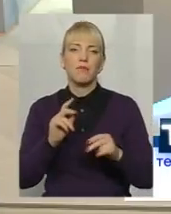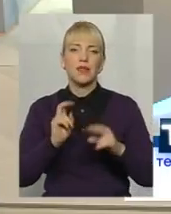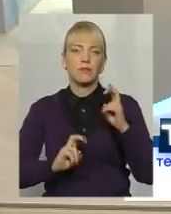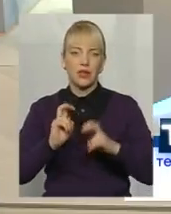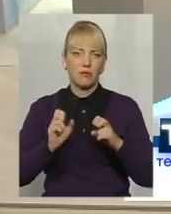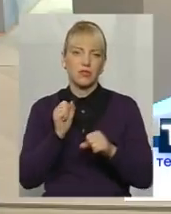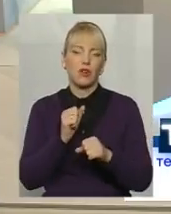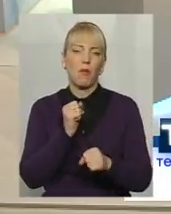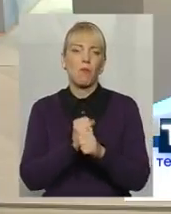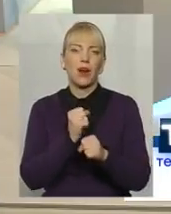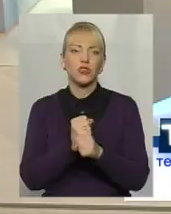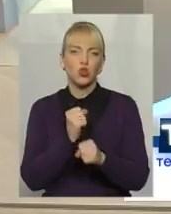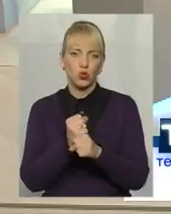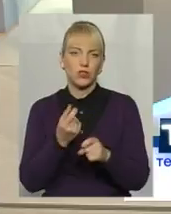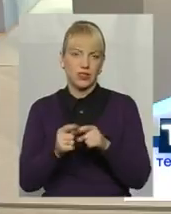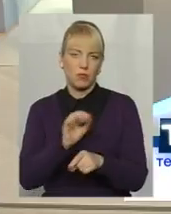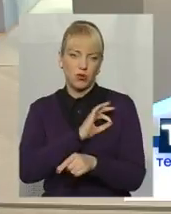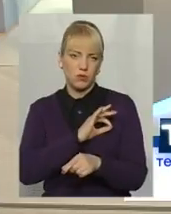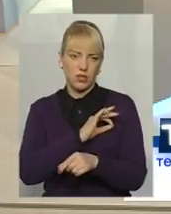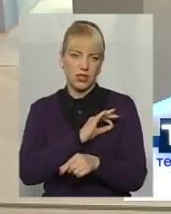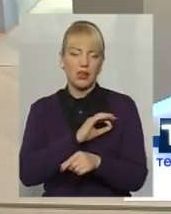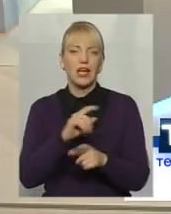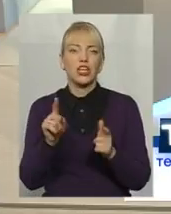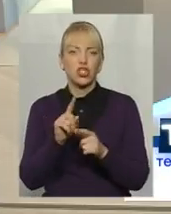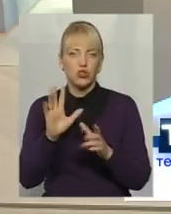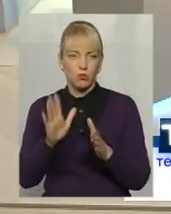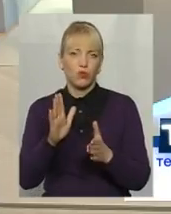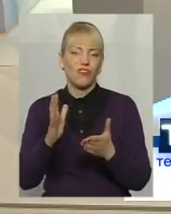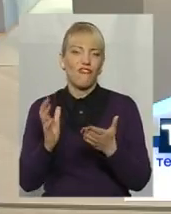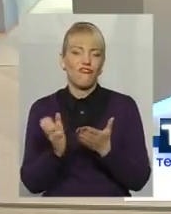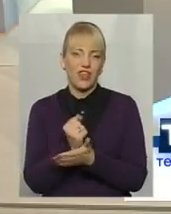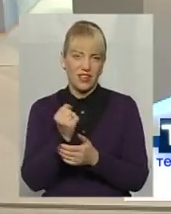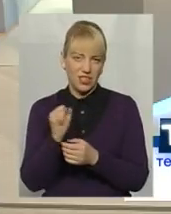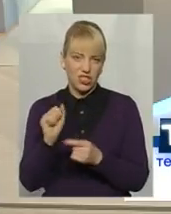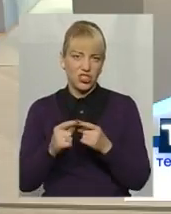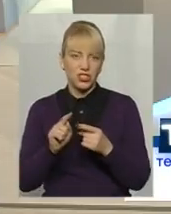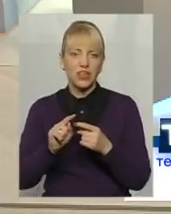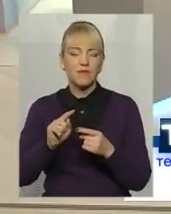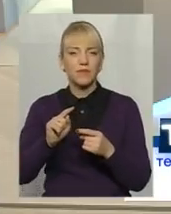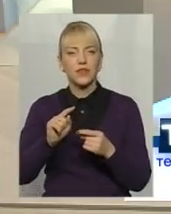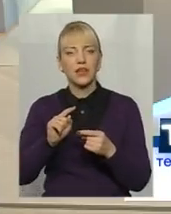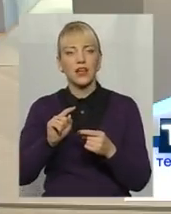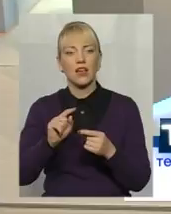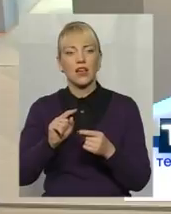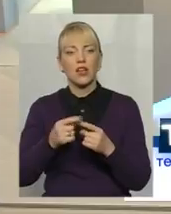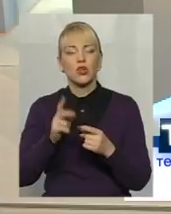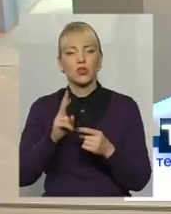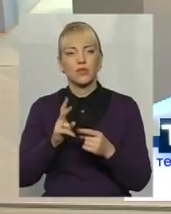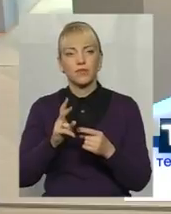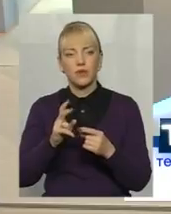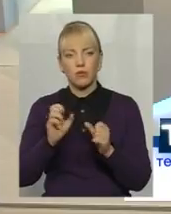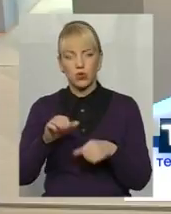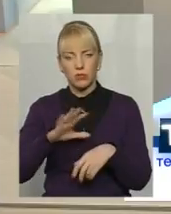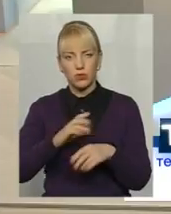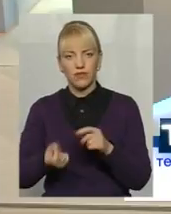трудового колективу можуть бути вибрані такі, які будуть, скажімо так, більше на користь роботодавця схилятися. Може виникнути